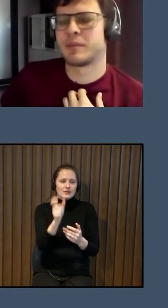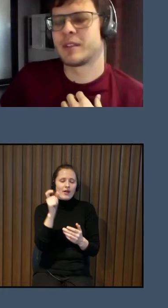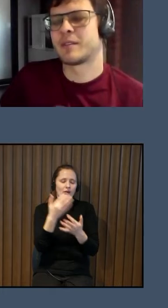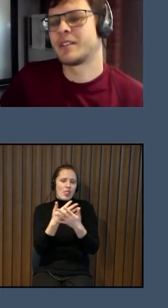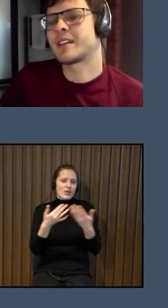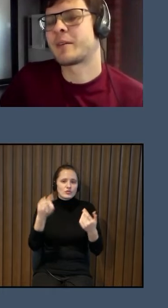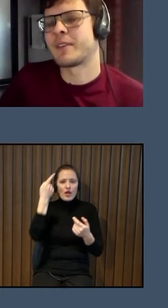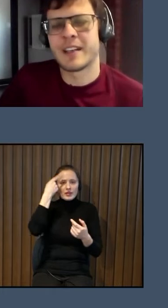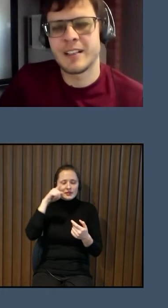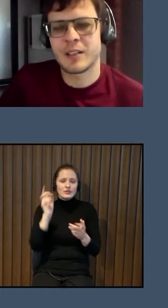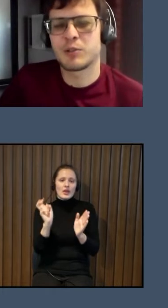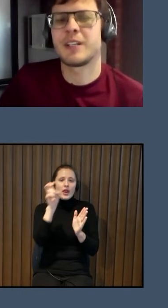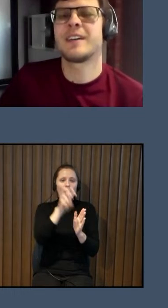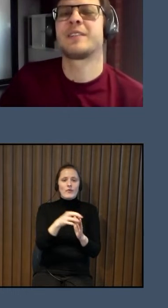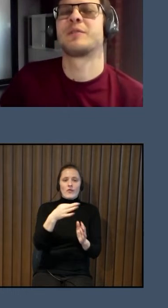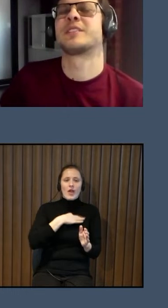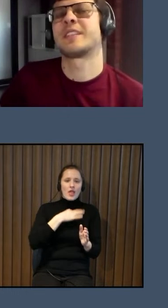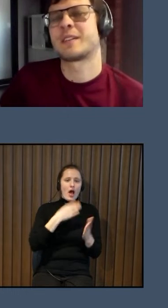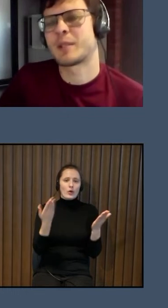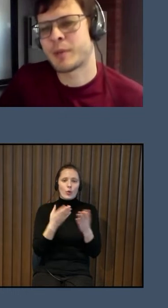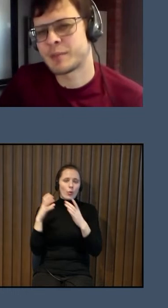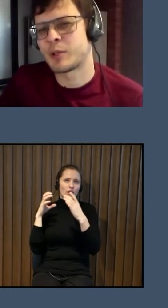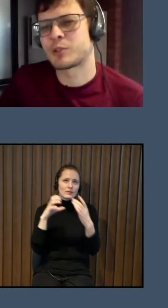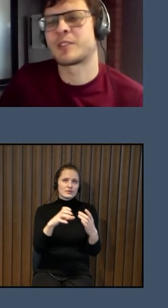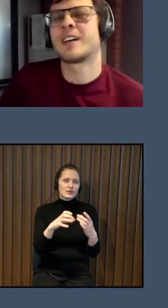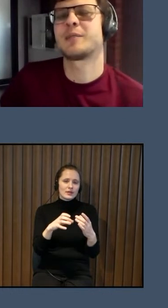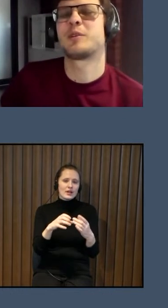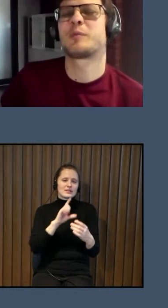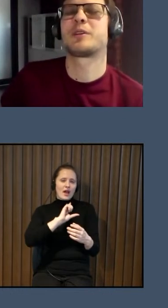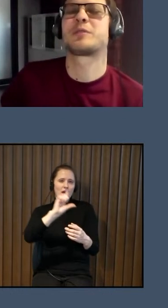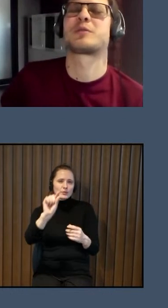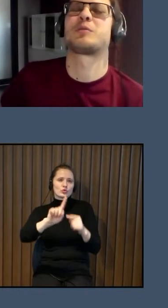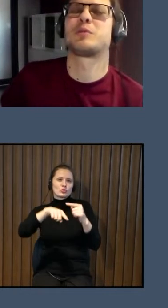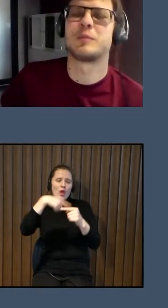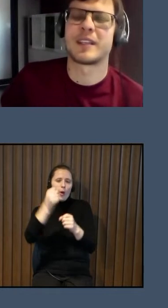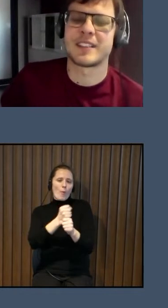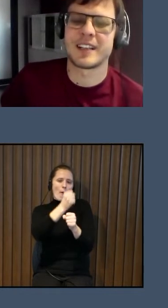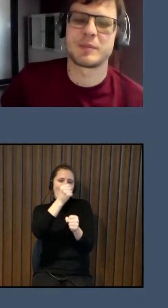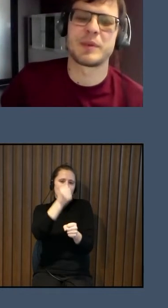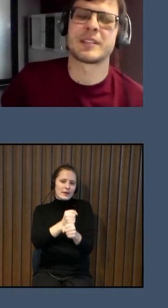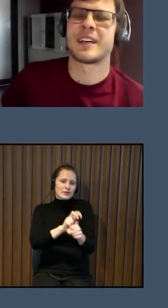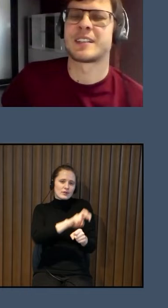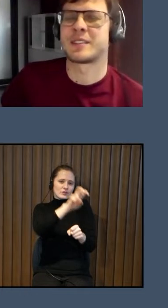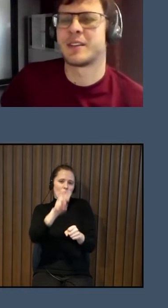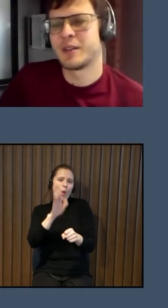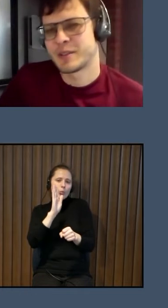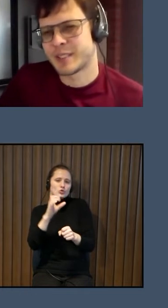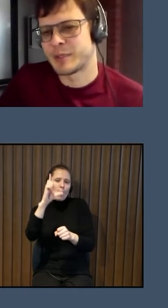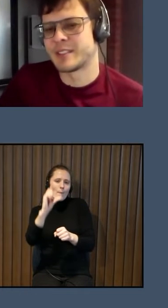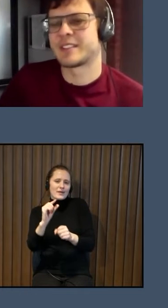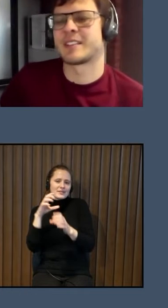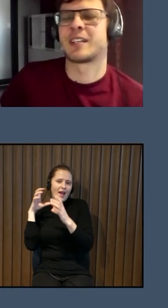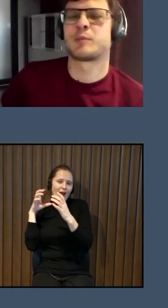viņi iekāp viena alga kurā, viņi zinies, vai paizbraukšos nākamo pieturā, tur būs mazāk piestās